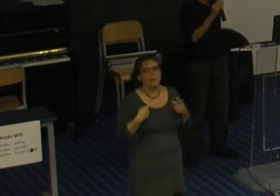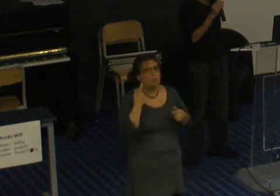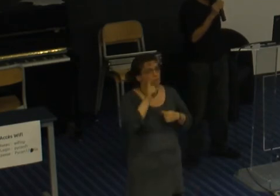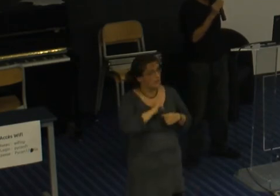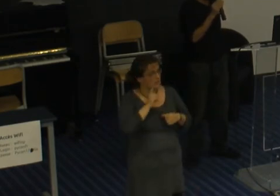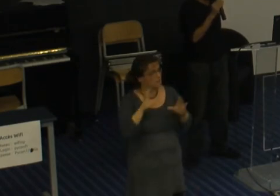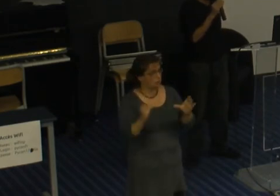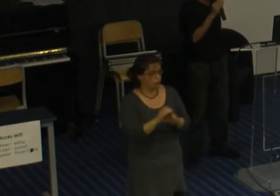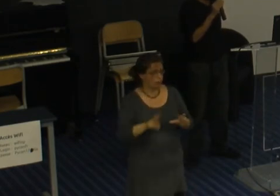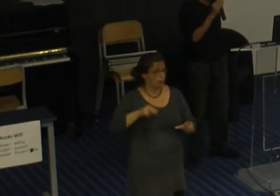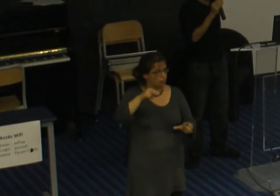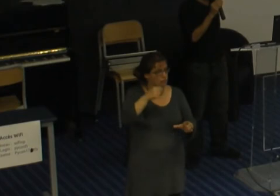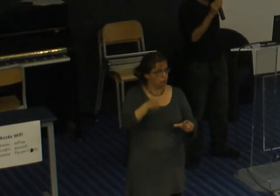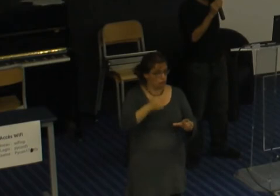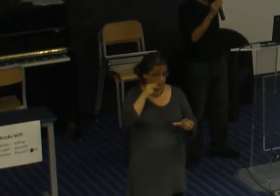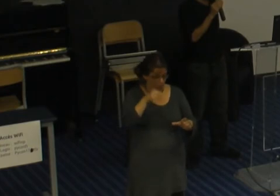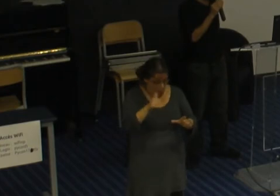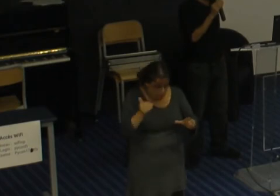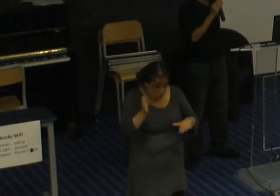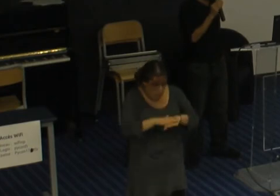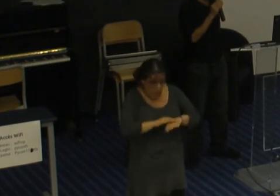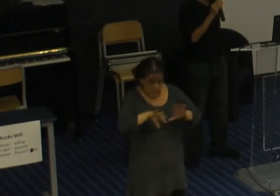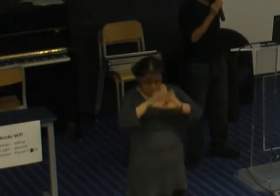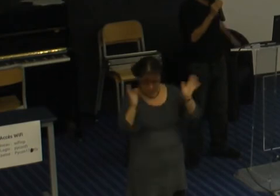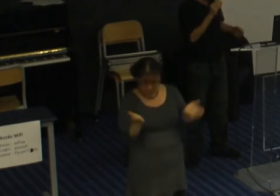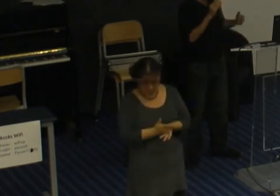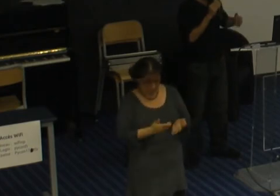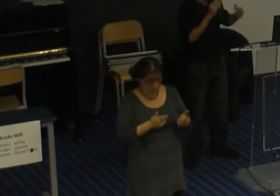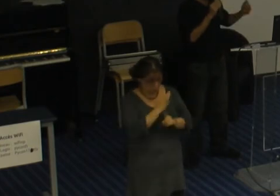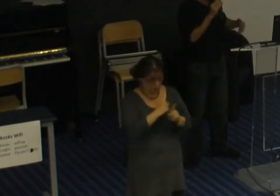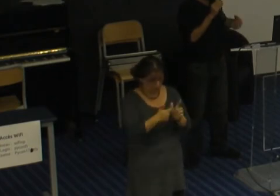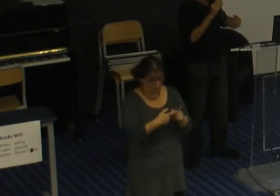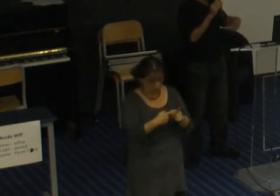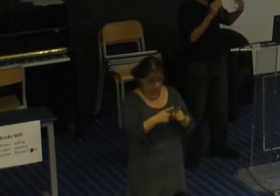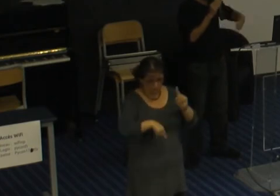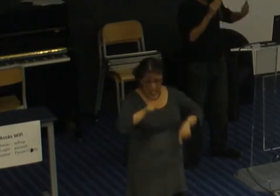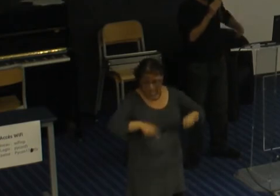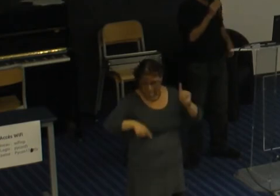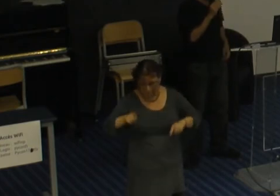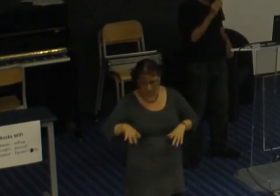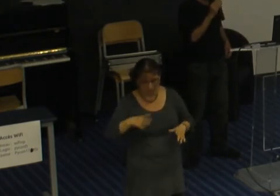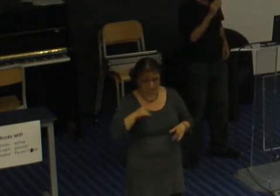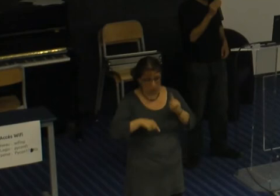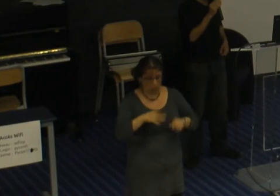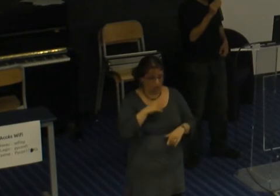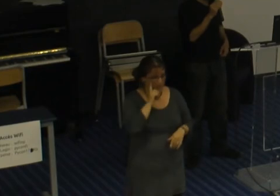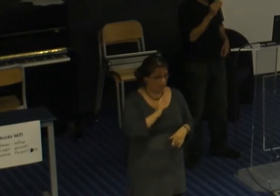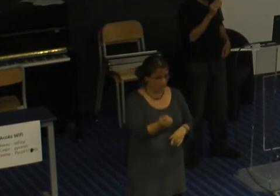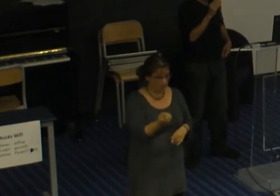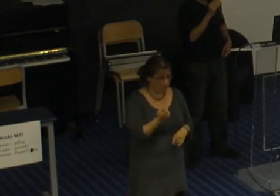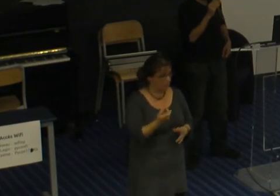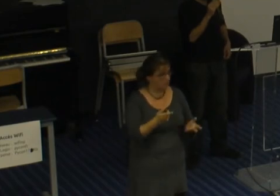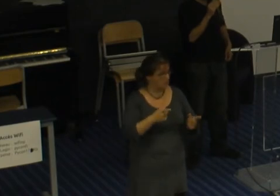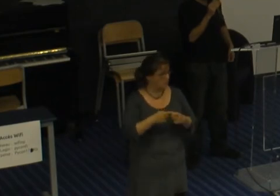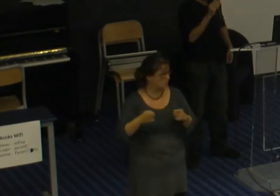voir la diversité sociale pas juste voilà il y avait des femmes qui venaient pour apprendre à l'aise mais il y avait des caissières de